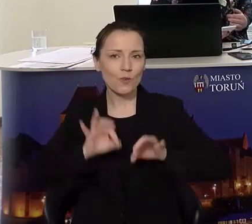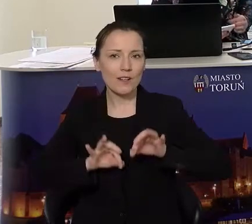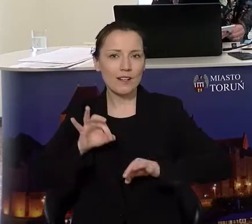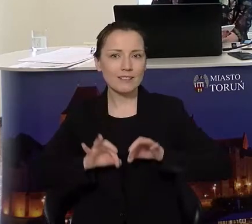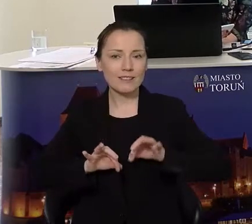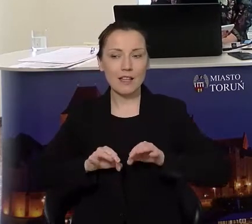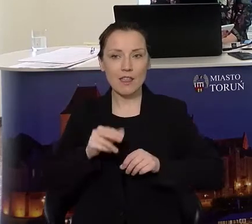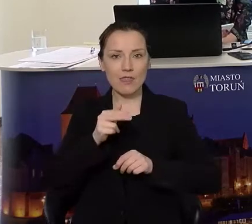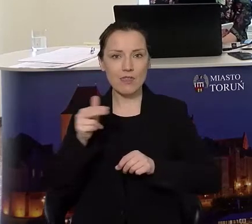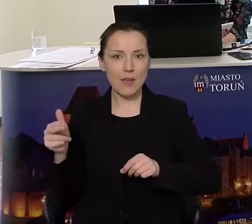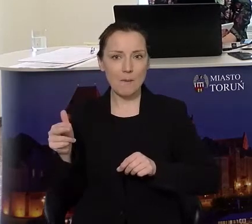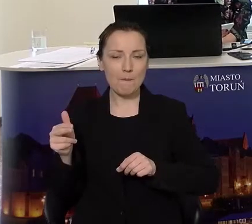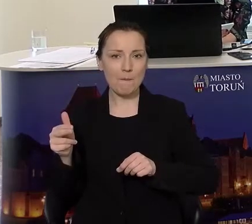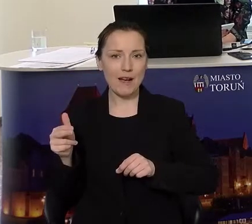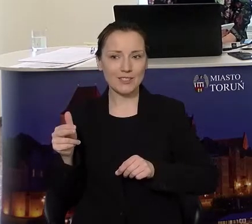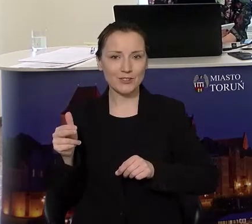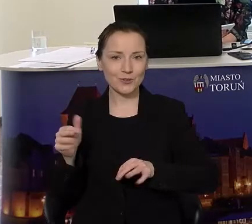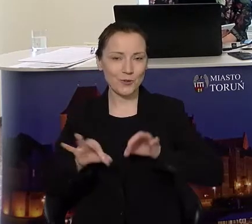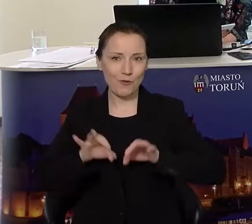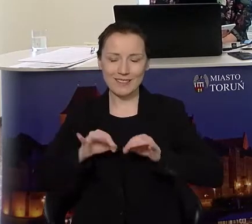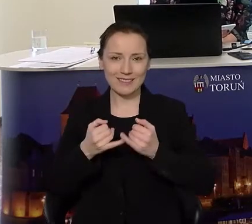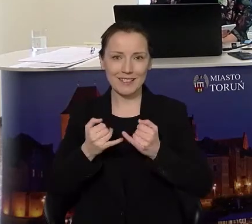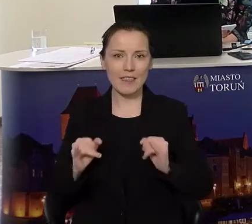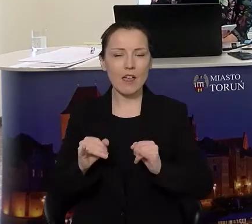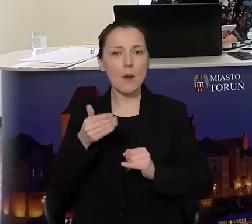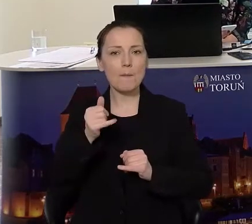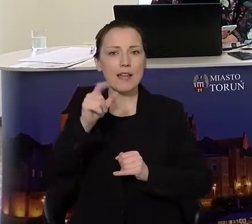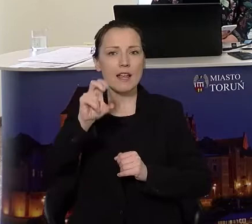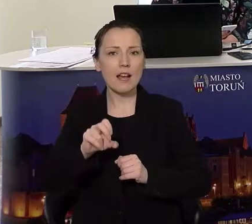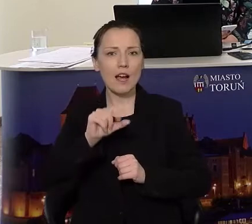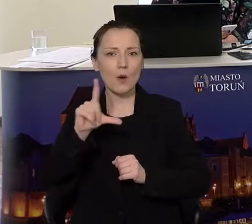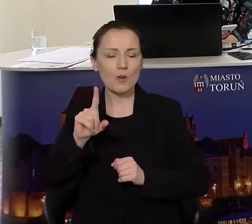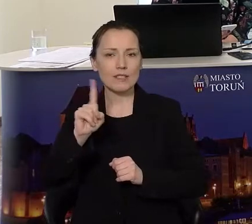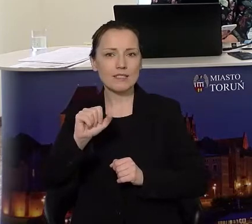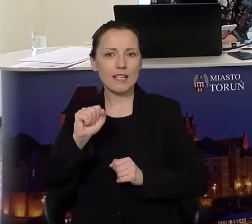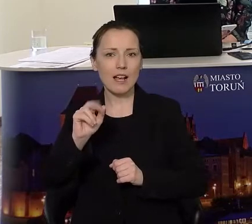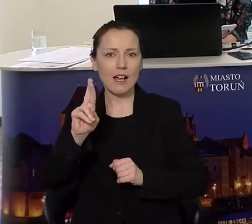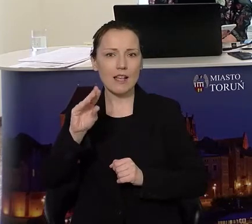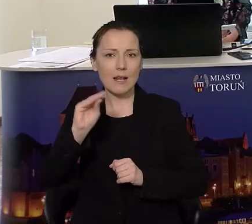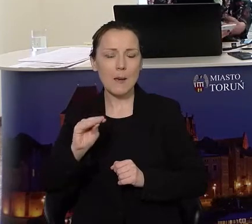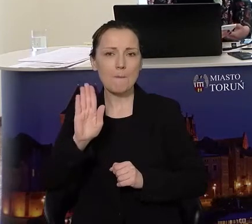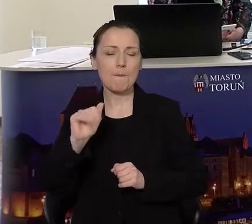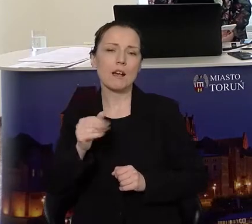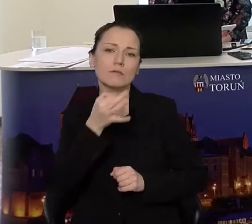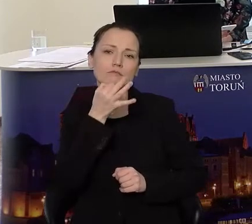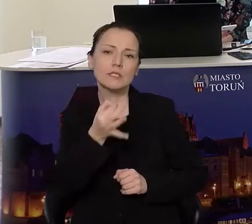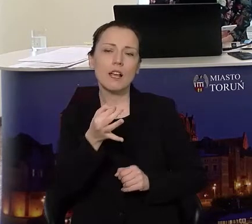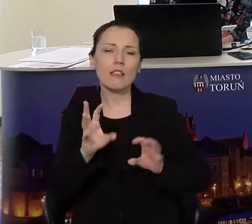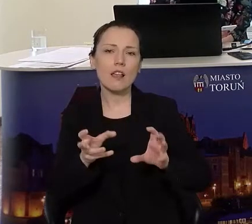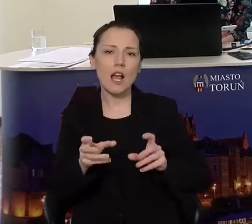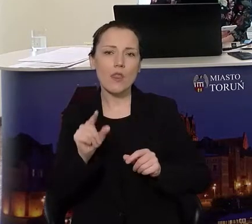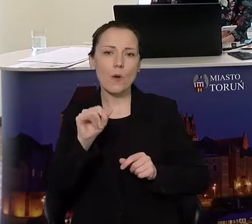niezwiązane z tematem konferencji. Michał Zaremba, Radio PIK, pyta. W Toruniu powstaje